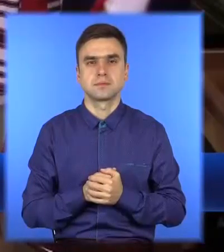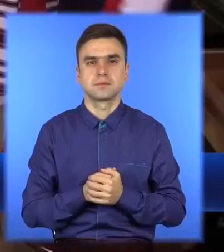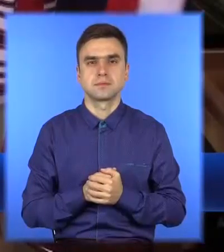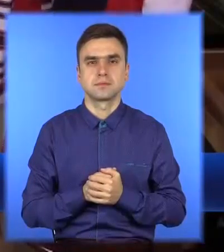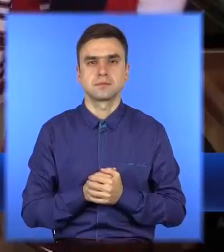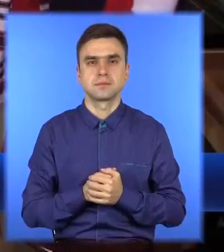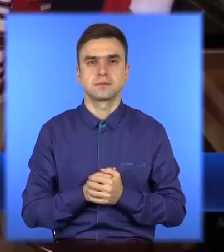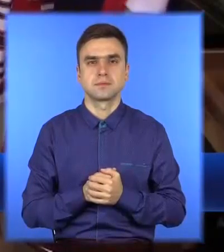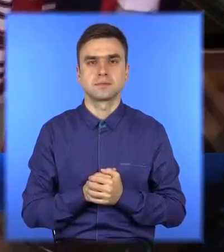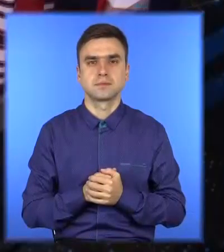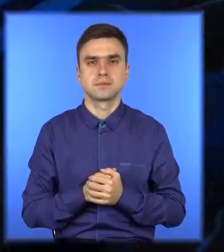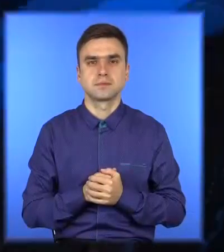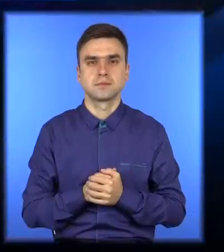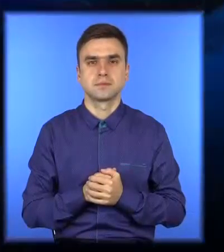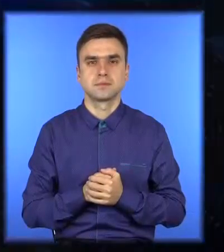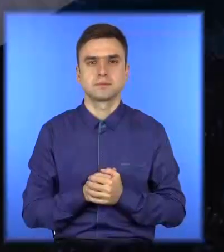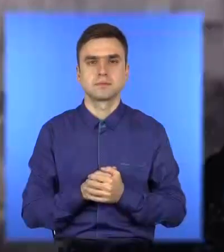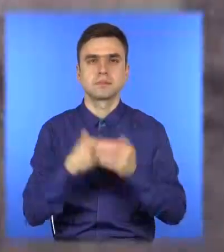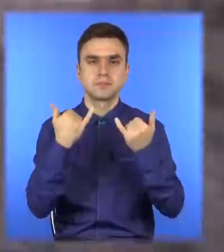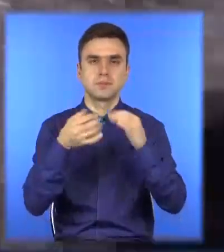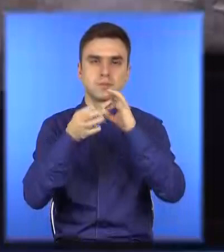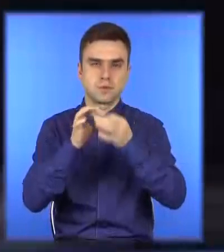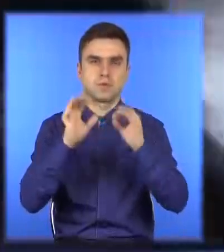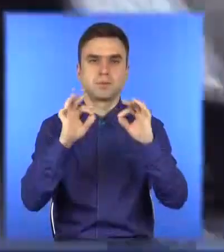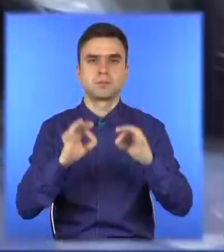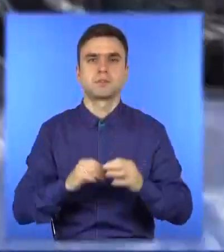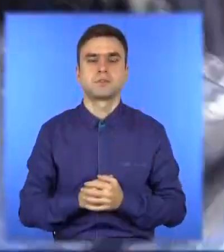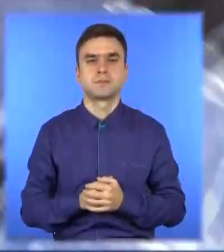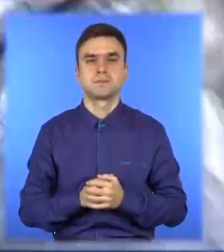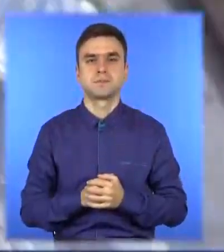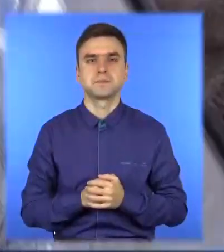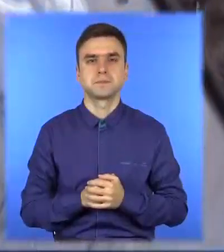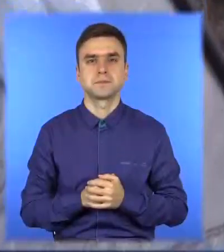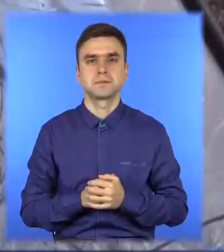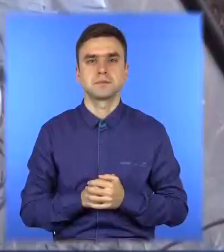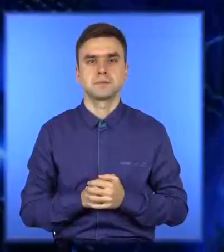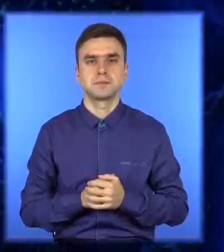ріта наймає. Подробиці новин далі.